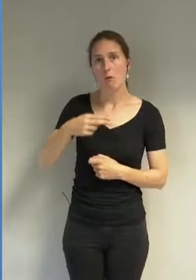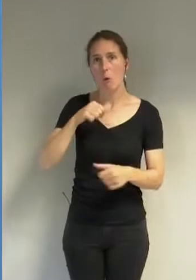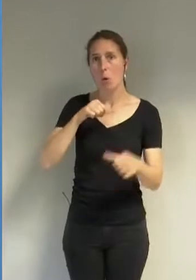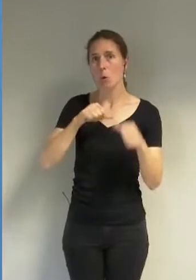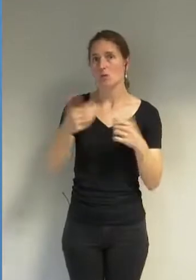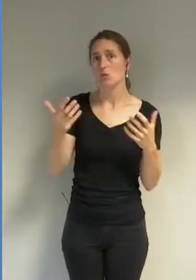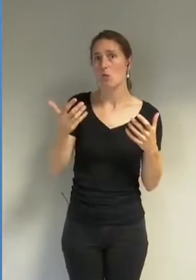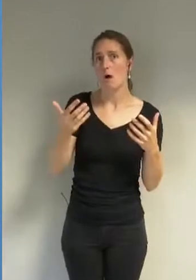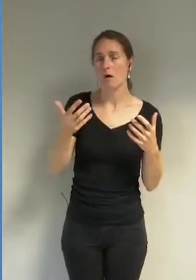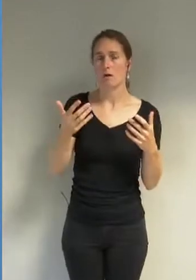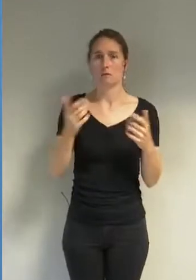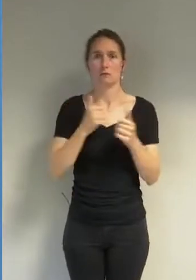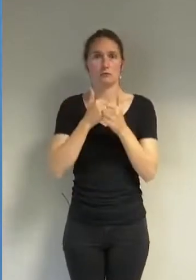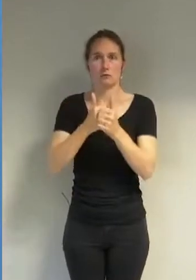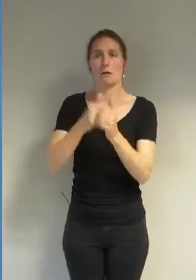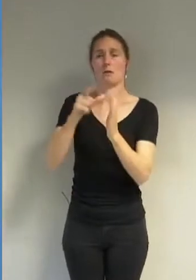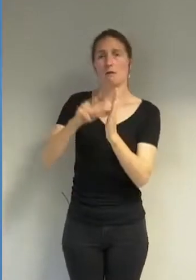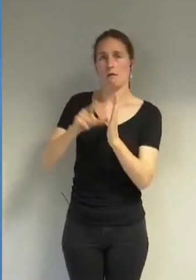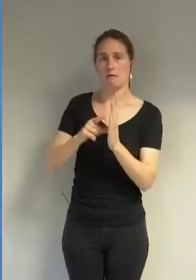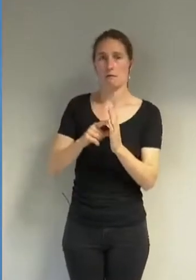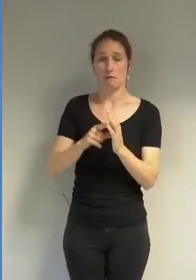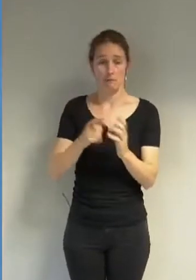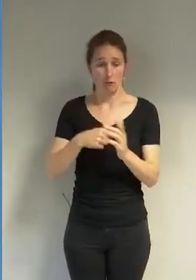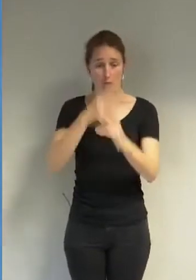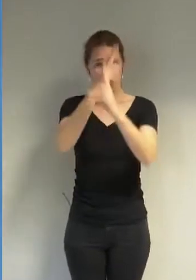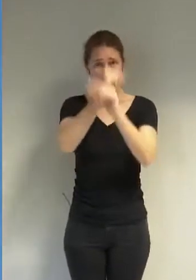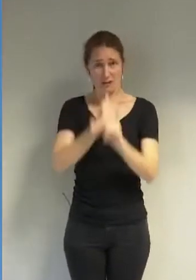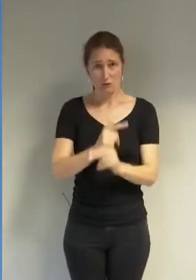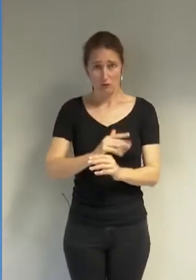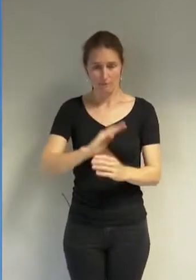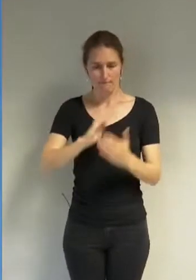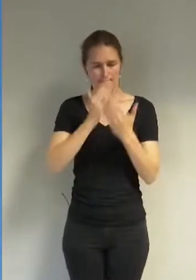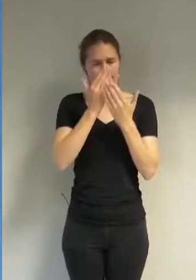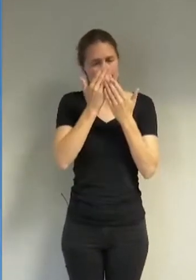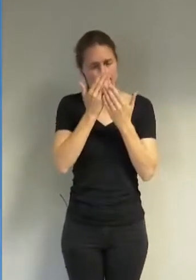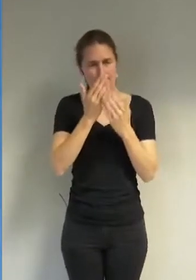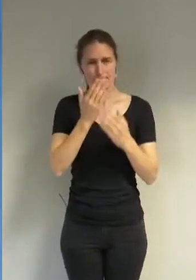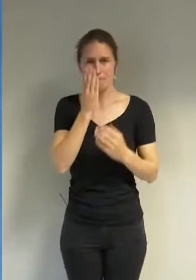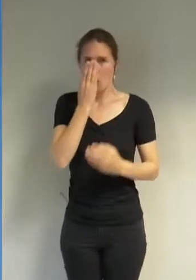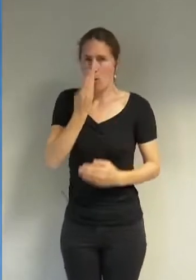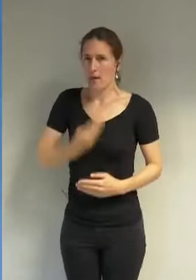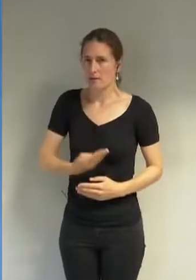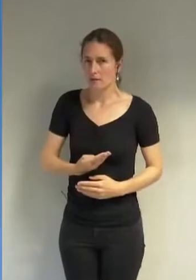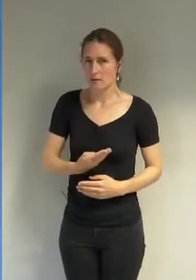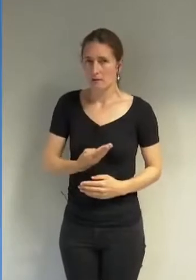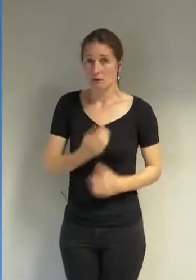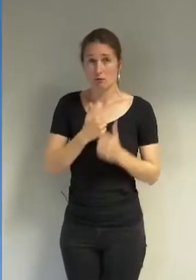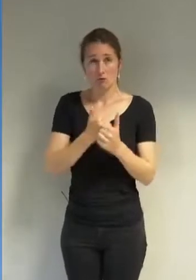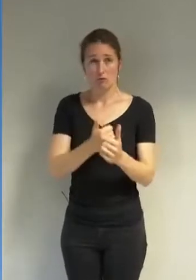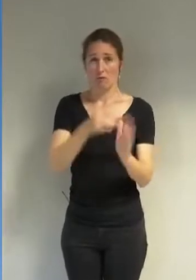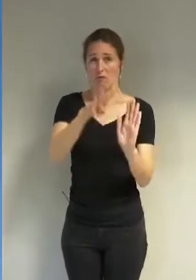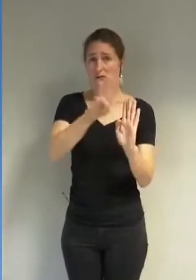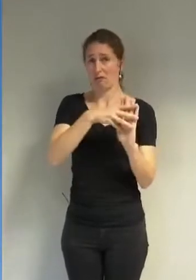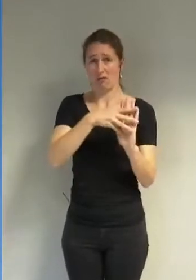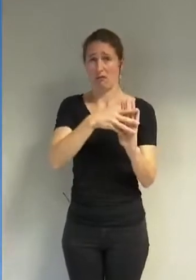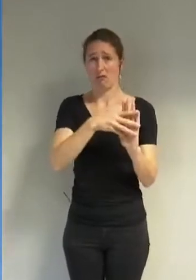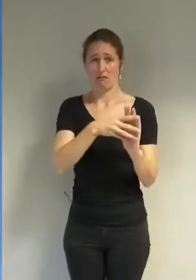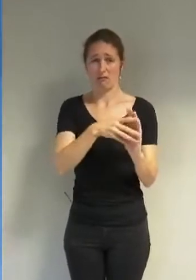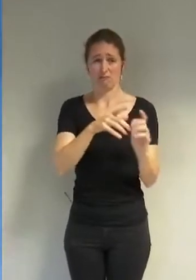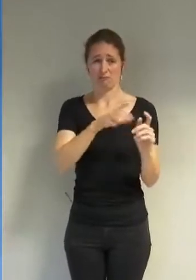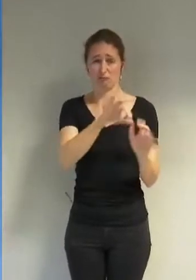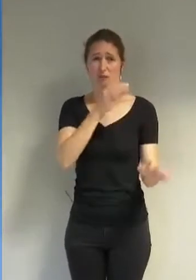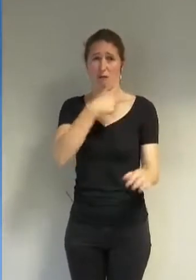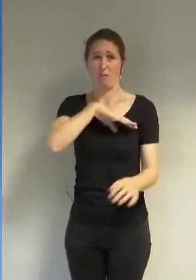en désignant ce qui est pudique et modeste, par des critères sexistes d'un autre temps, les